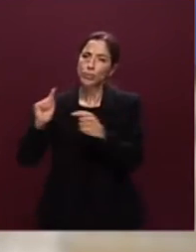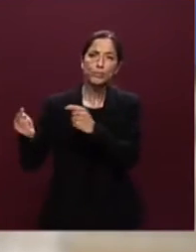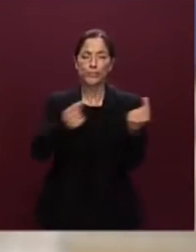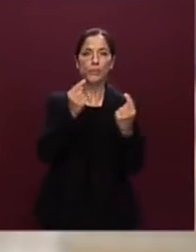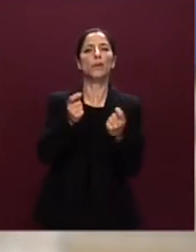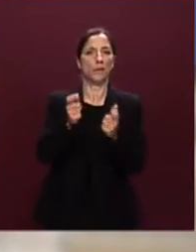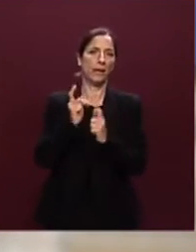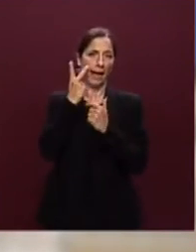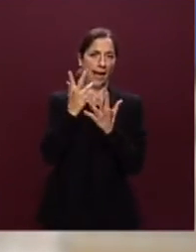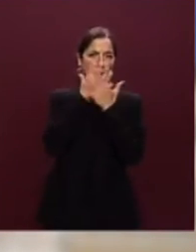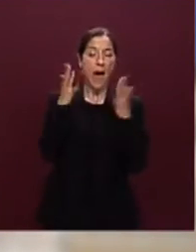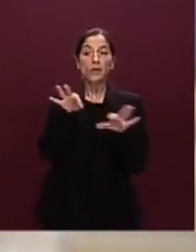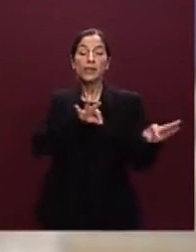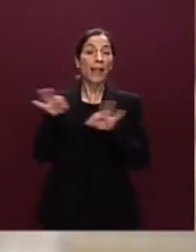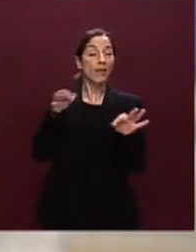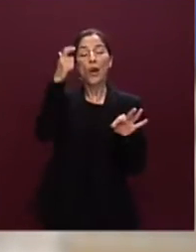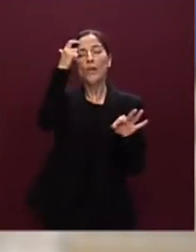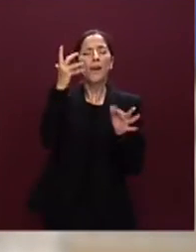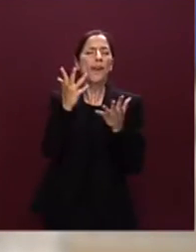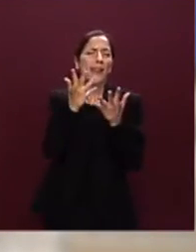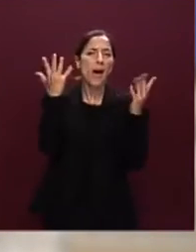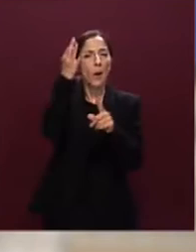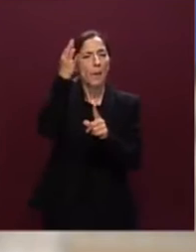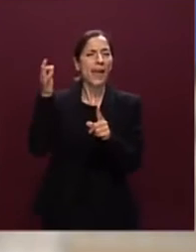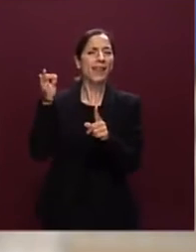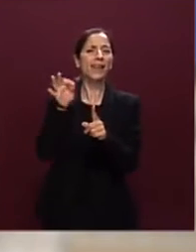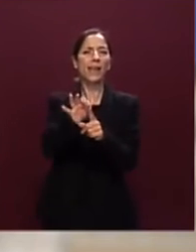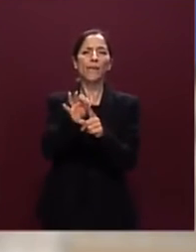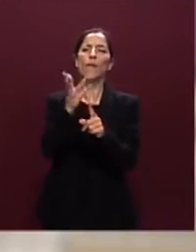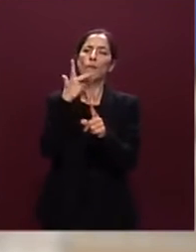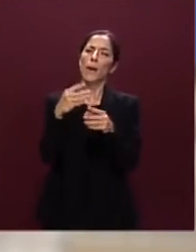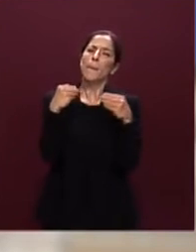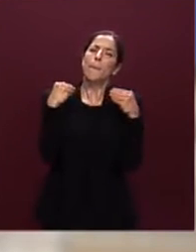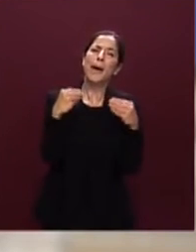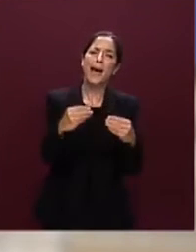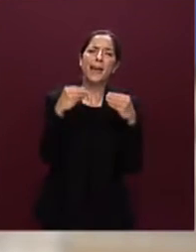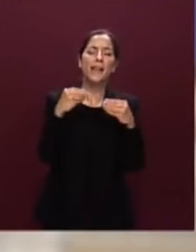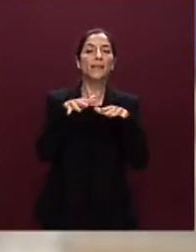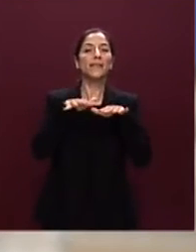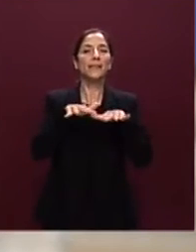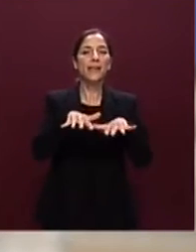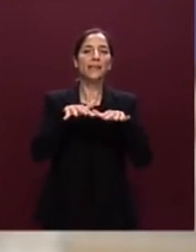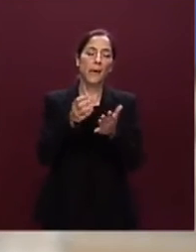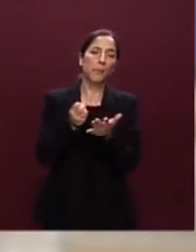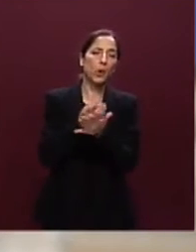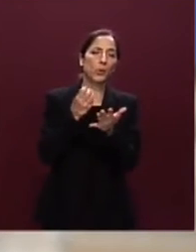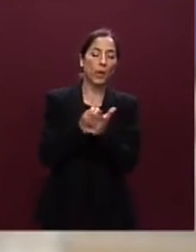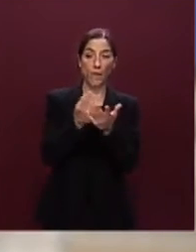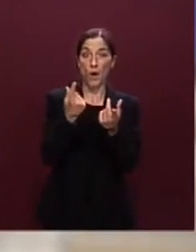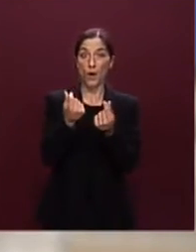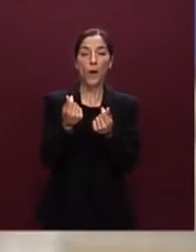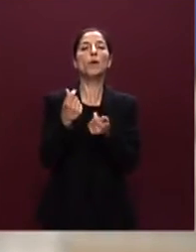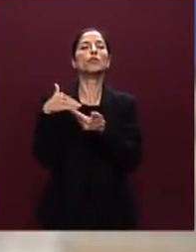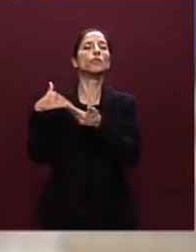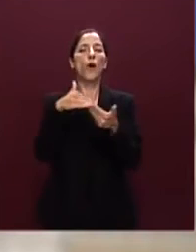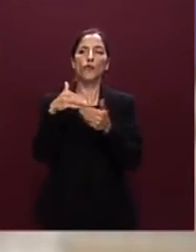governo chiara che ha come obiettivo quello di riuscire a rendere partecipi l'intero sistema produttivo economico e sociale del